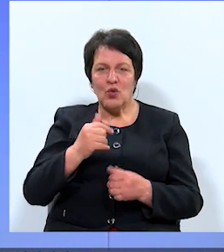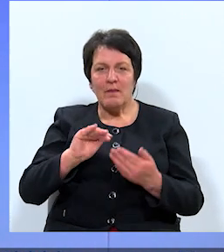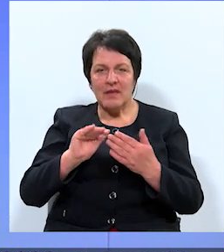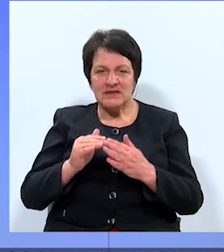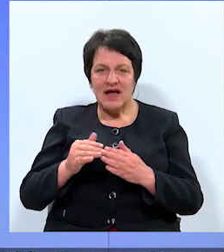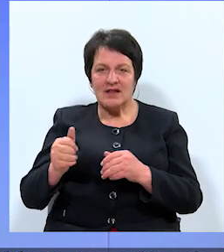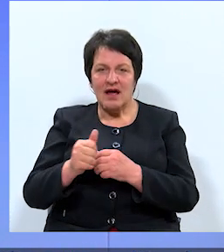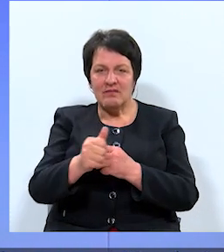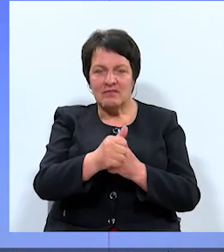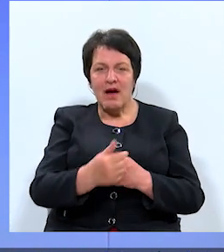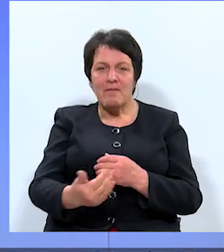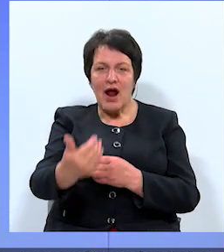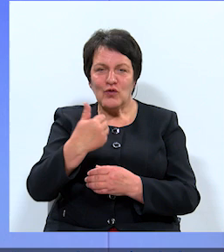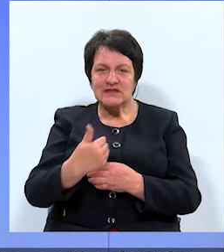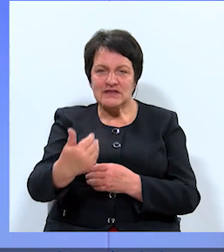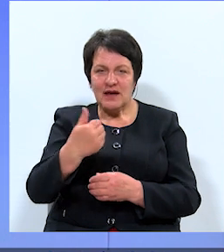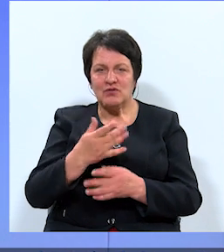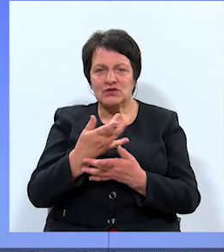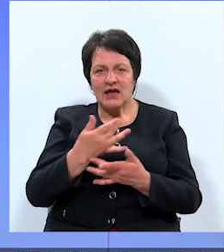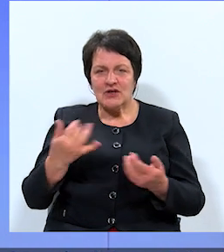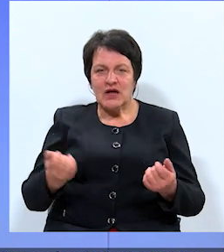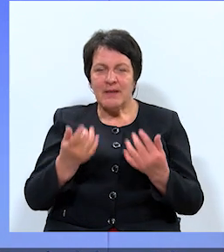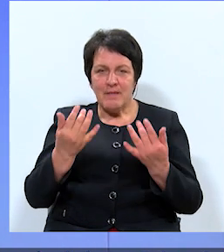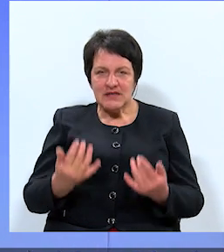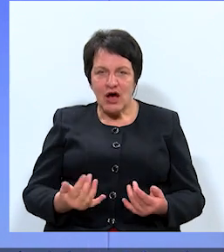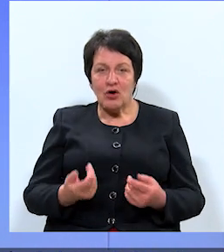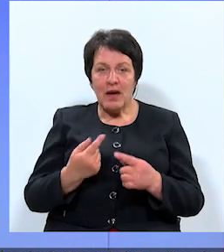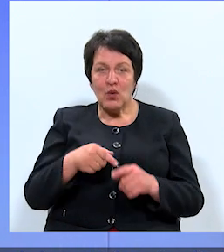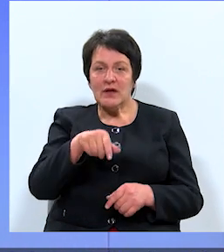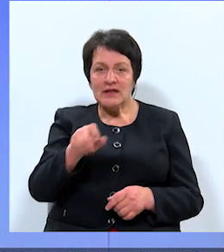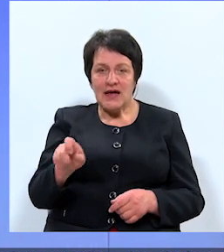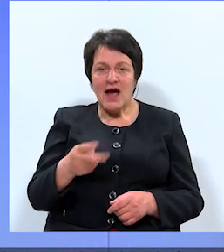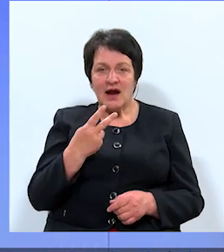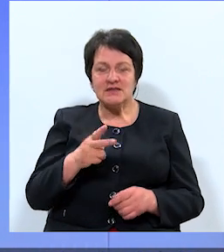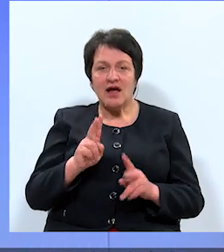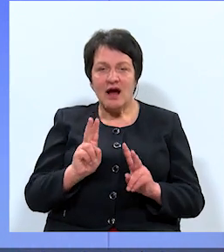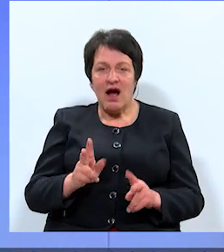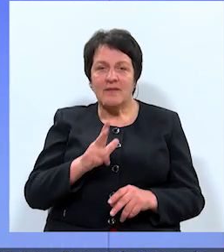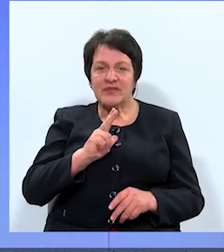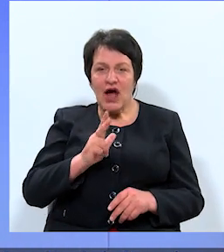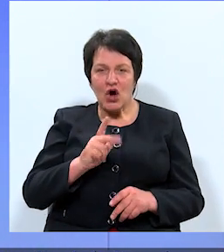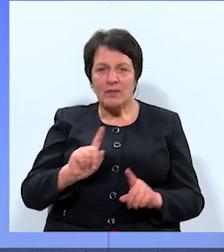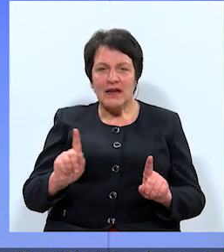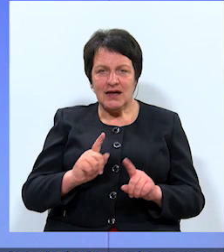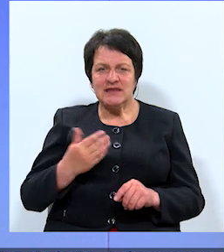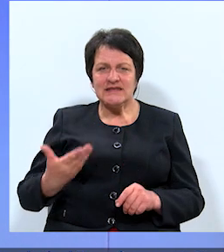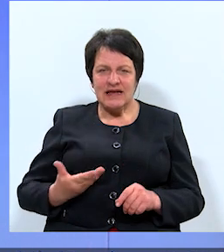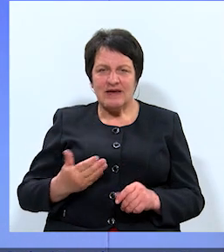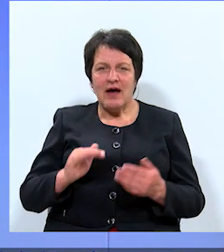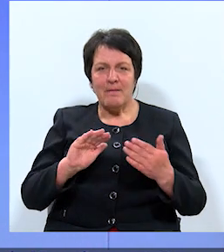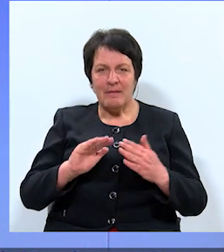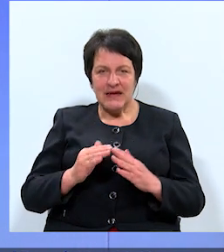brauc pie mums ciemos uz dažādiem pasākumiem un tie redz, ka Daugavpilī ir dzīva